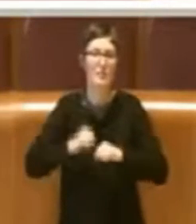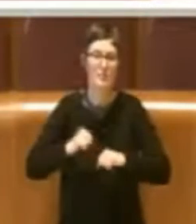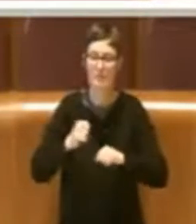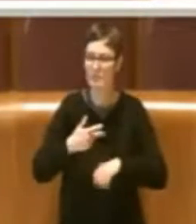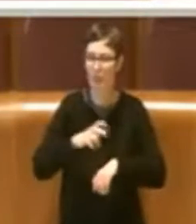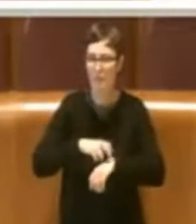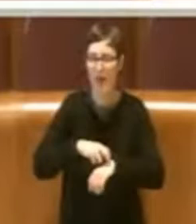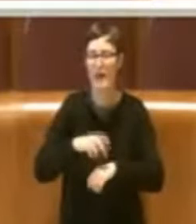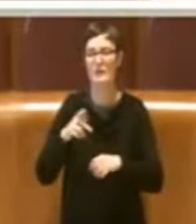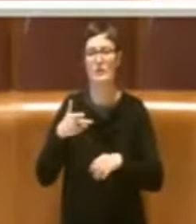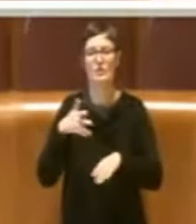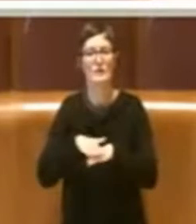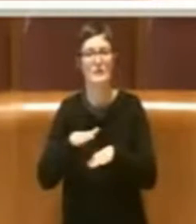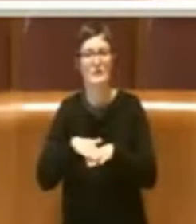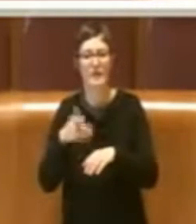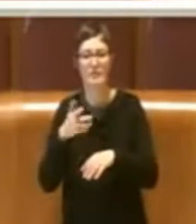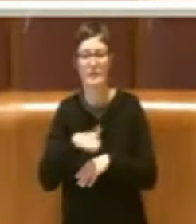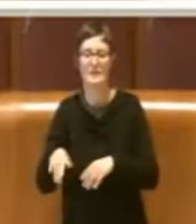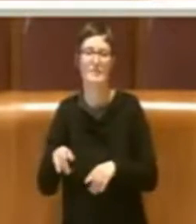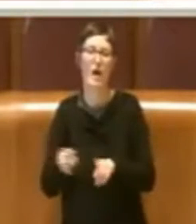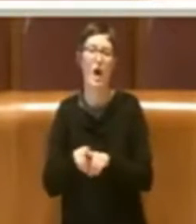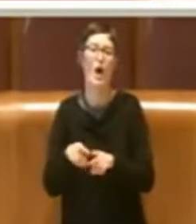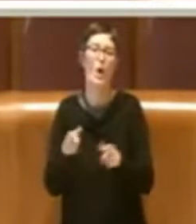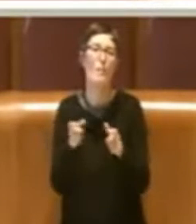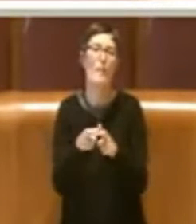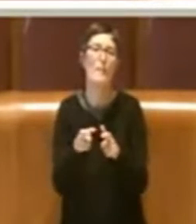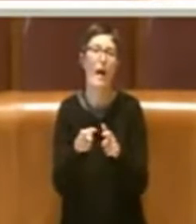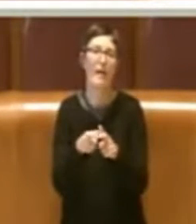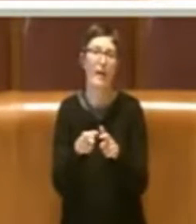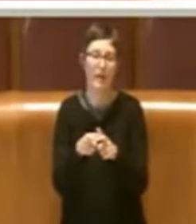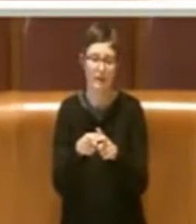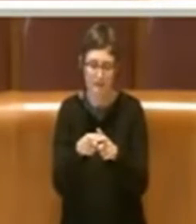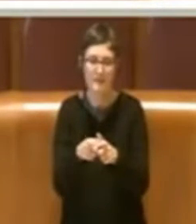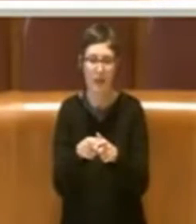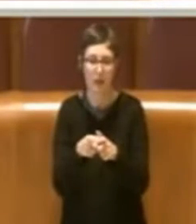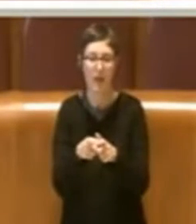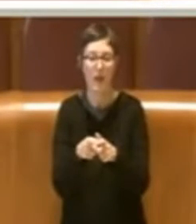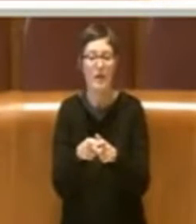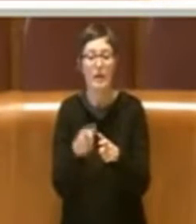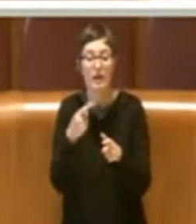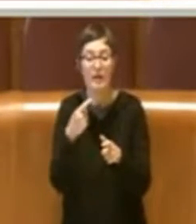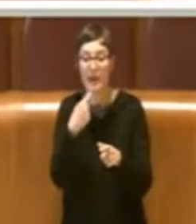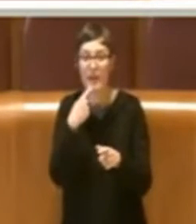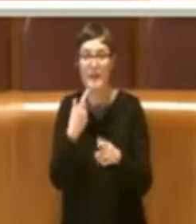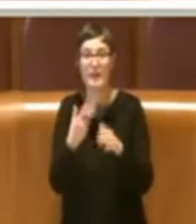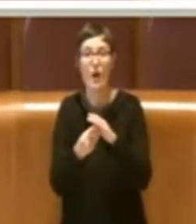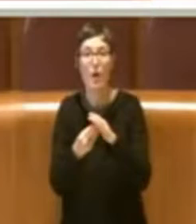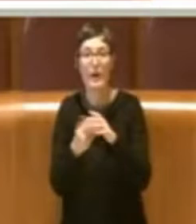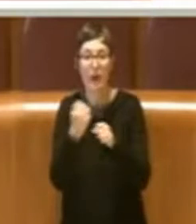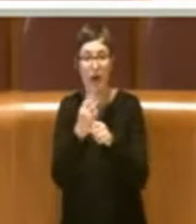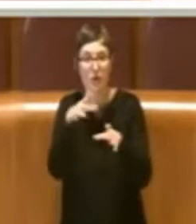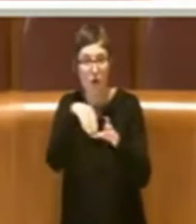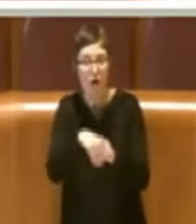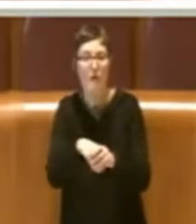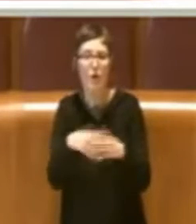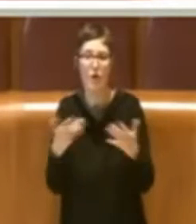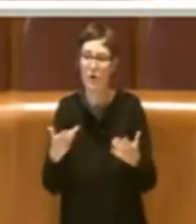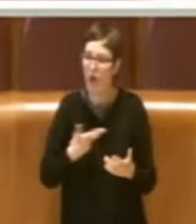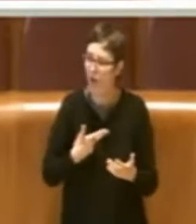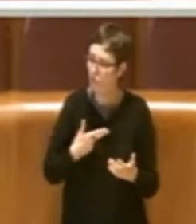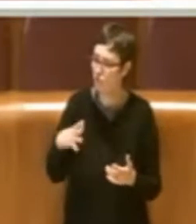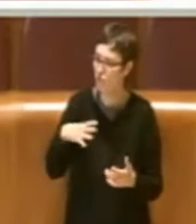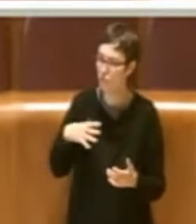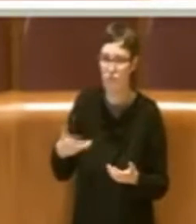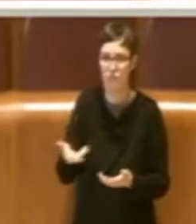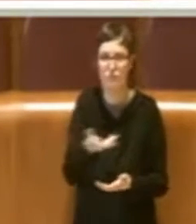un piccolo borgo in cui si dava risposta alle esigenze degli operai con tutti i servizi